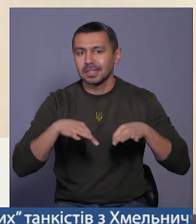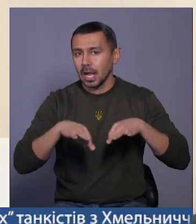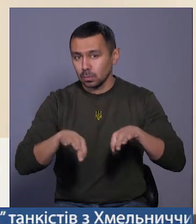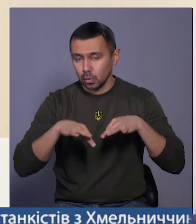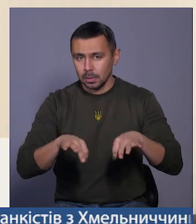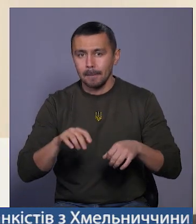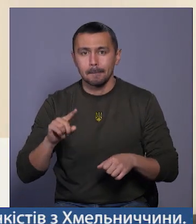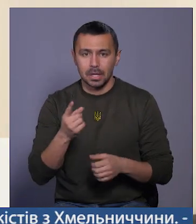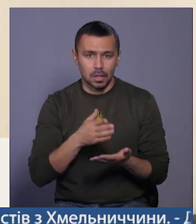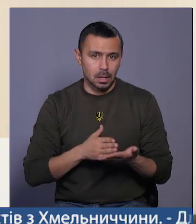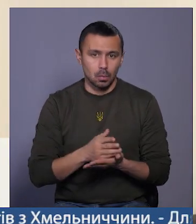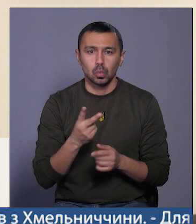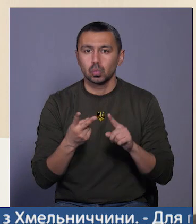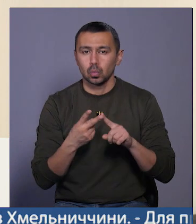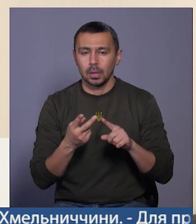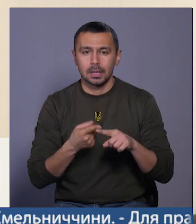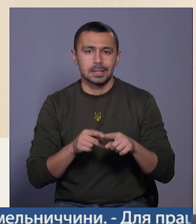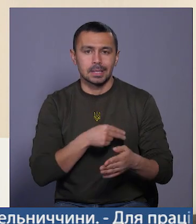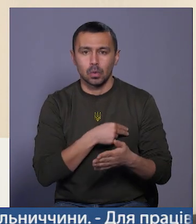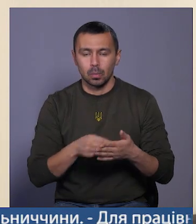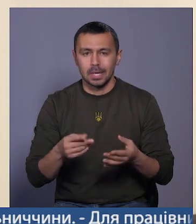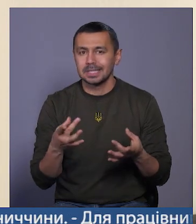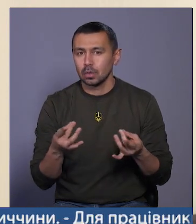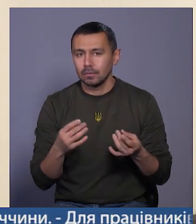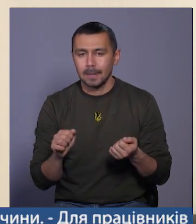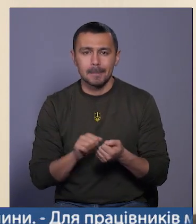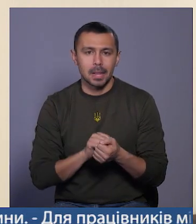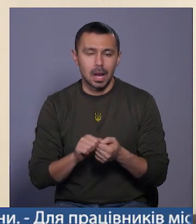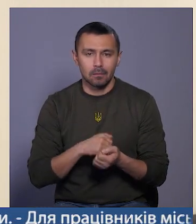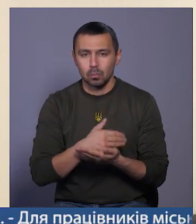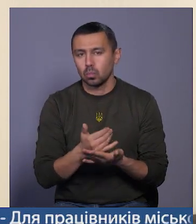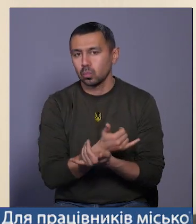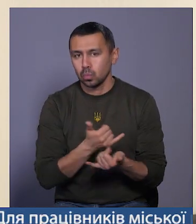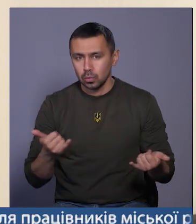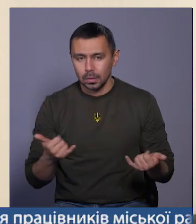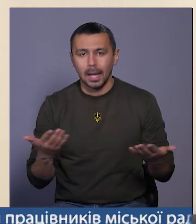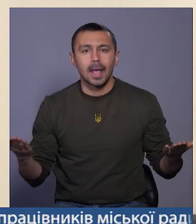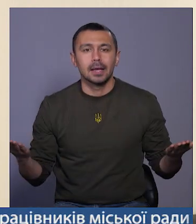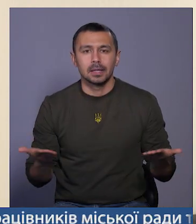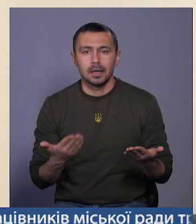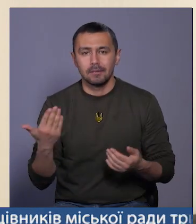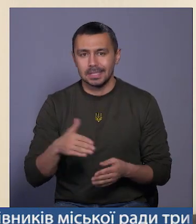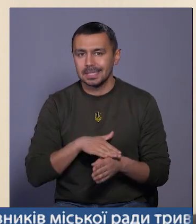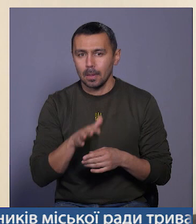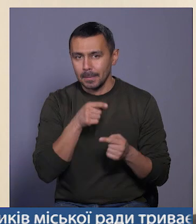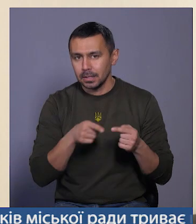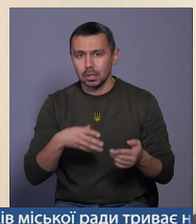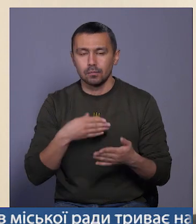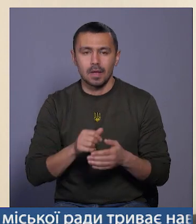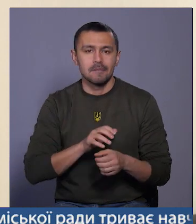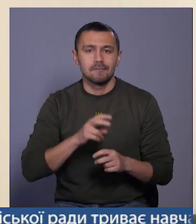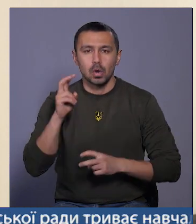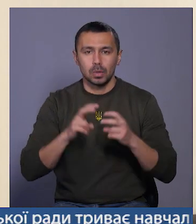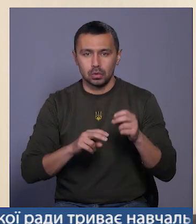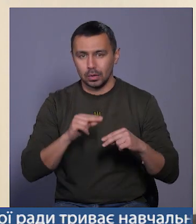засобів. Перший напрямок. Другий напрямок – це закупівля сированих матеріалів, послуг, будь-яких послуг, які він здійснює під час своєї виробничої